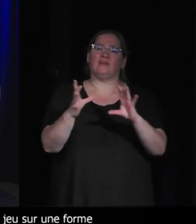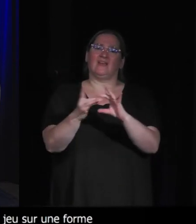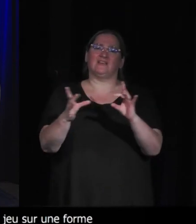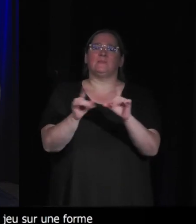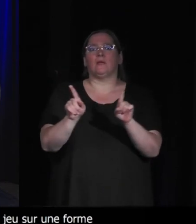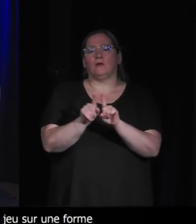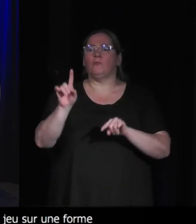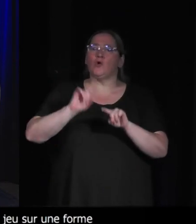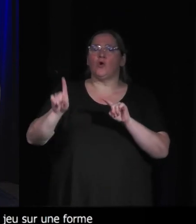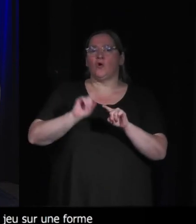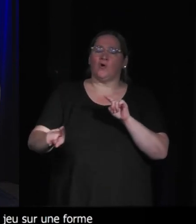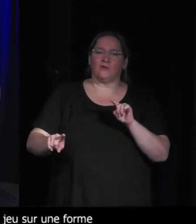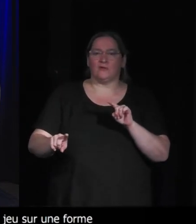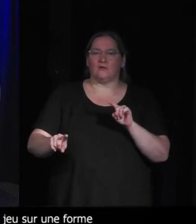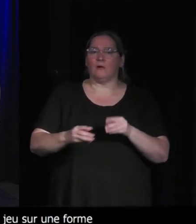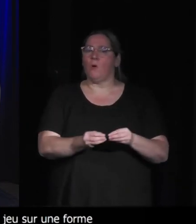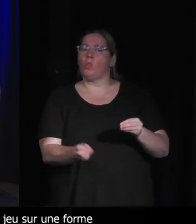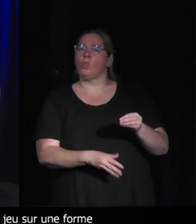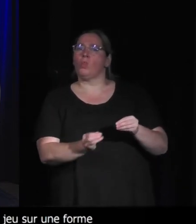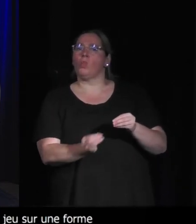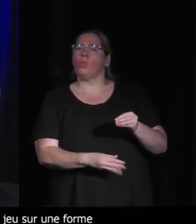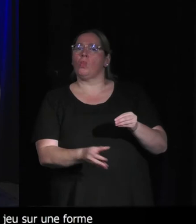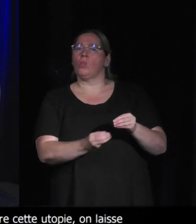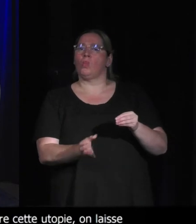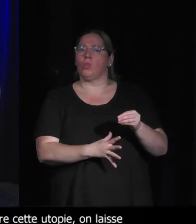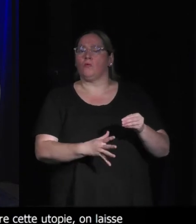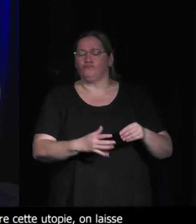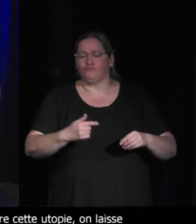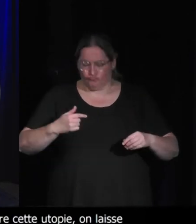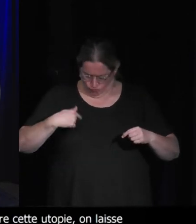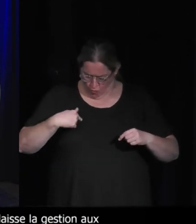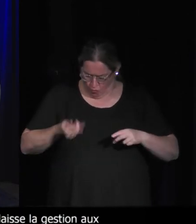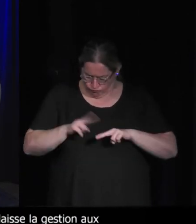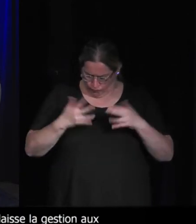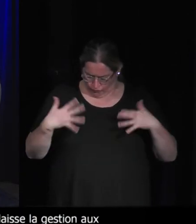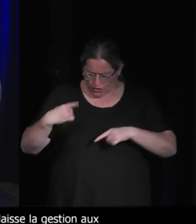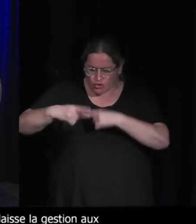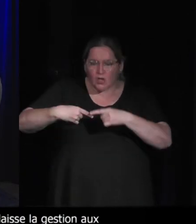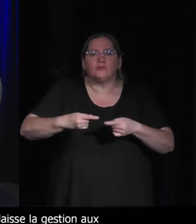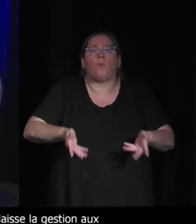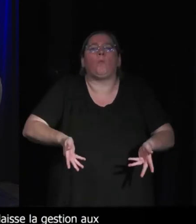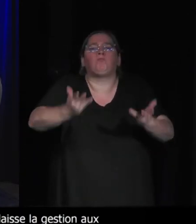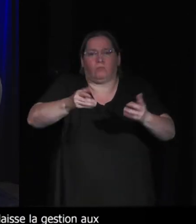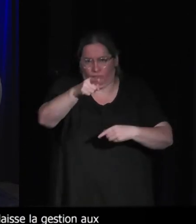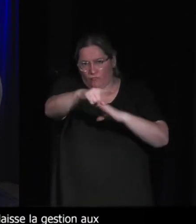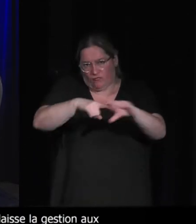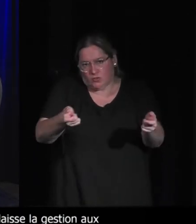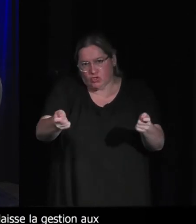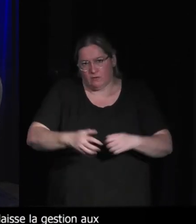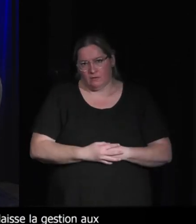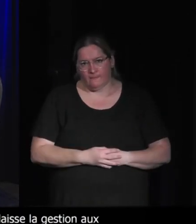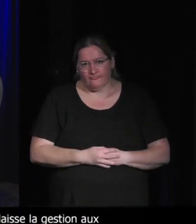et dont on laisse la gestion aux générations futures. Thomas ? Moi, peut-être pour ajouter quelques